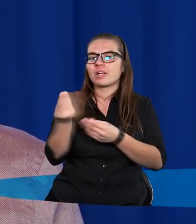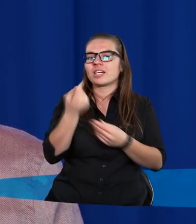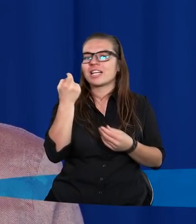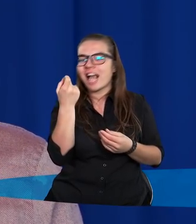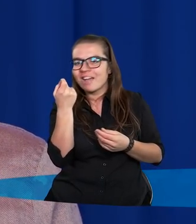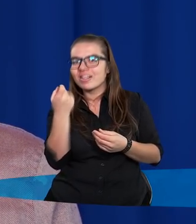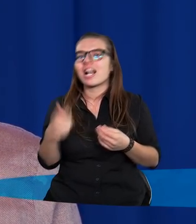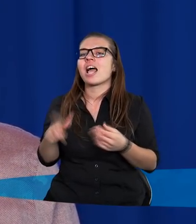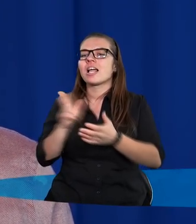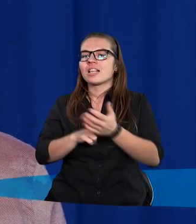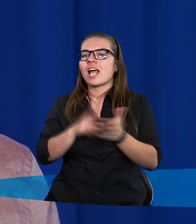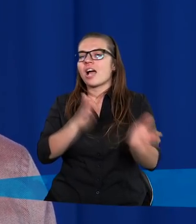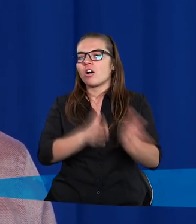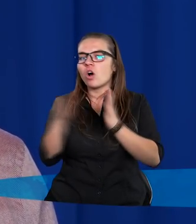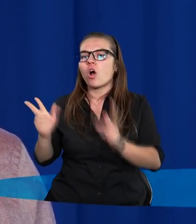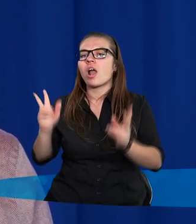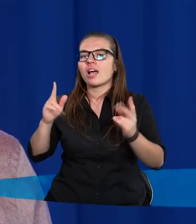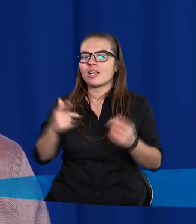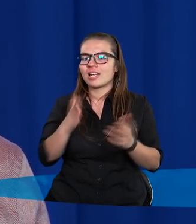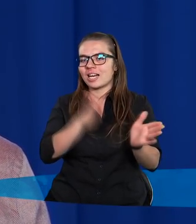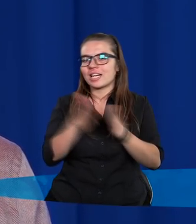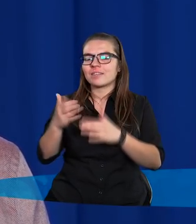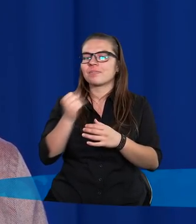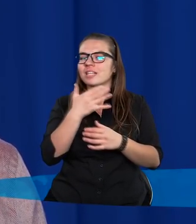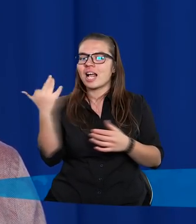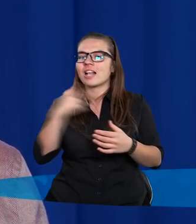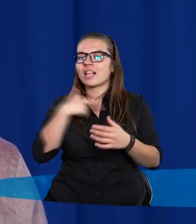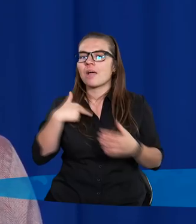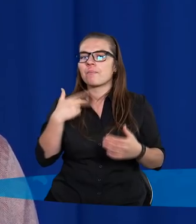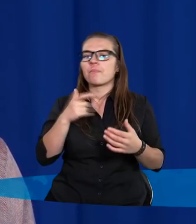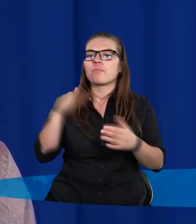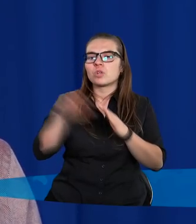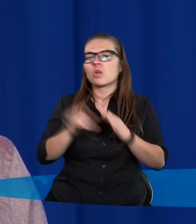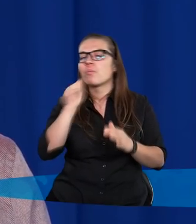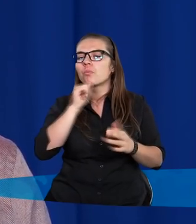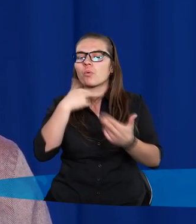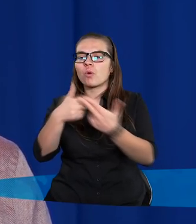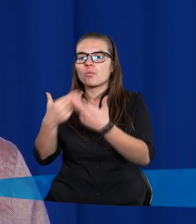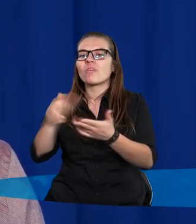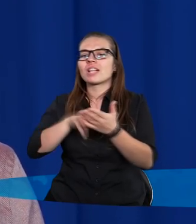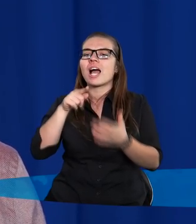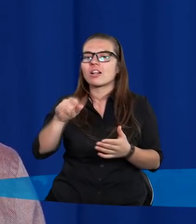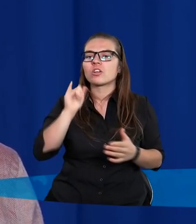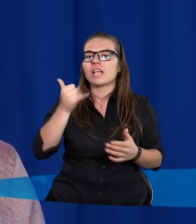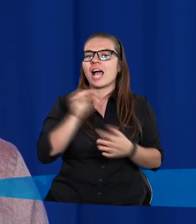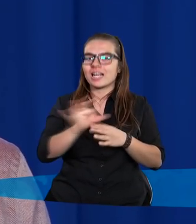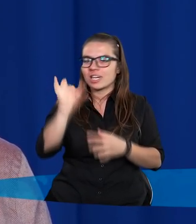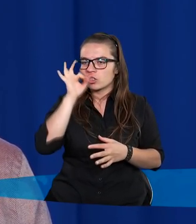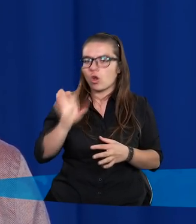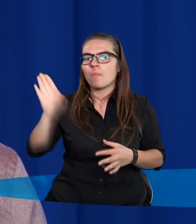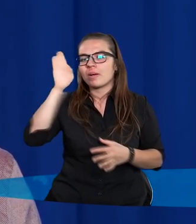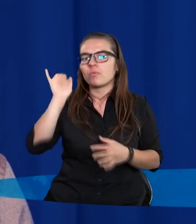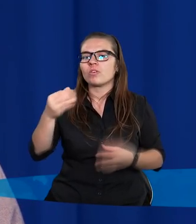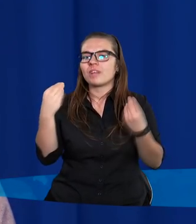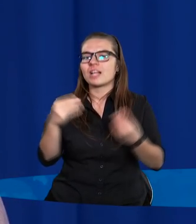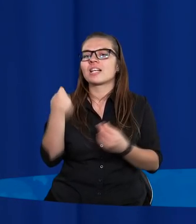jeszcze za chwilę na kolejną sesję naszych, przynajmniej prób, odpowiedzi o tym, jaki dobry jest Pan Bóg.